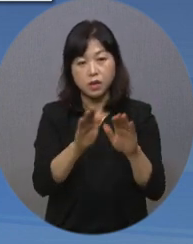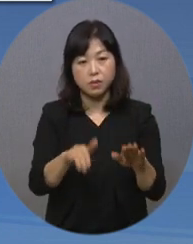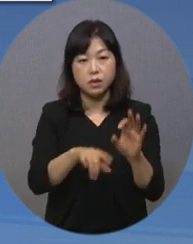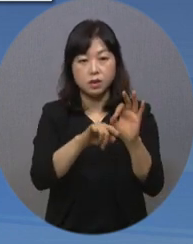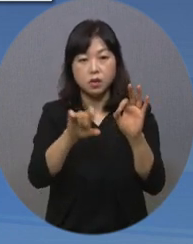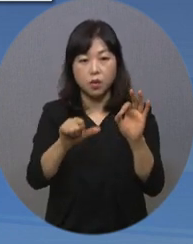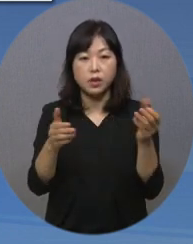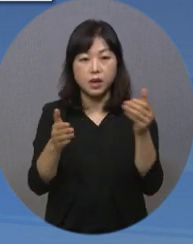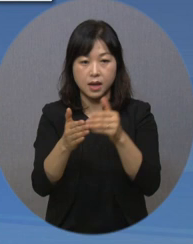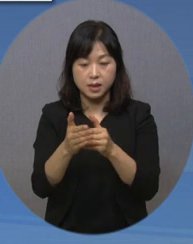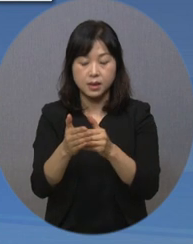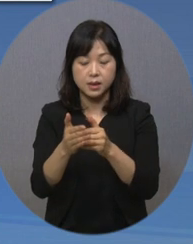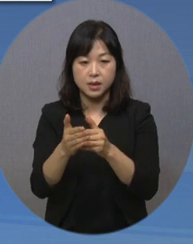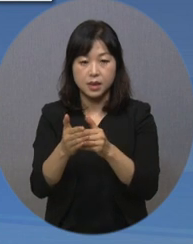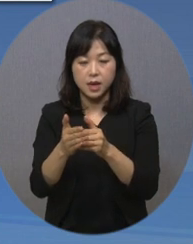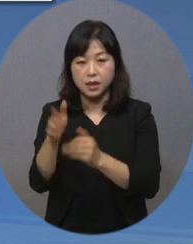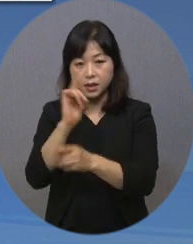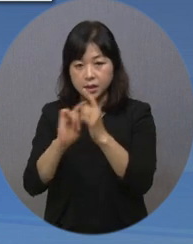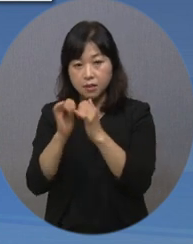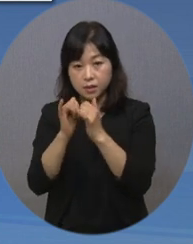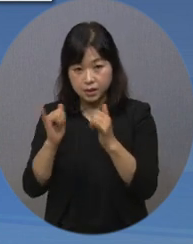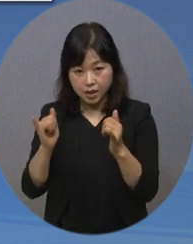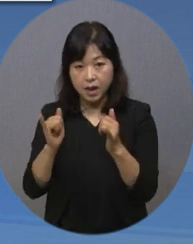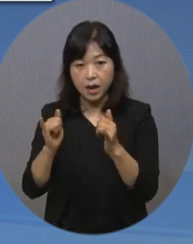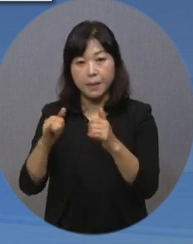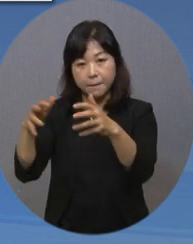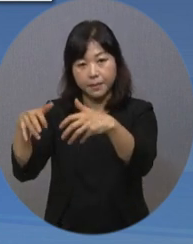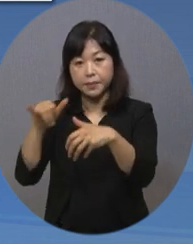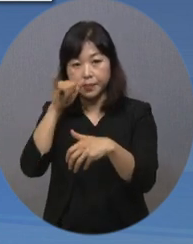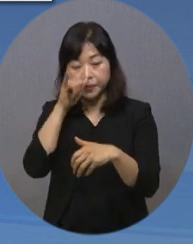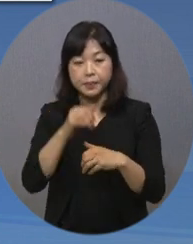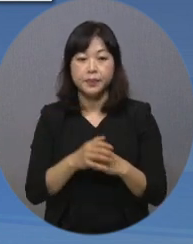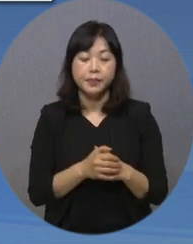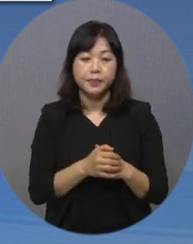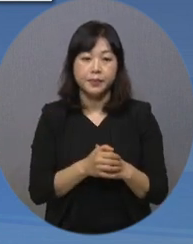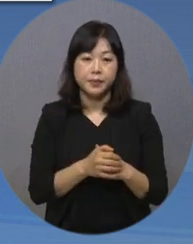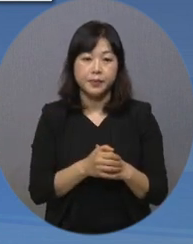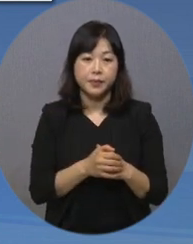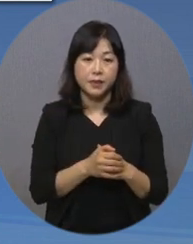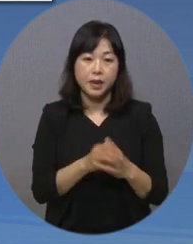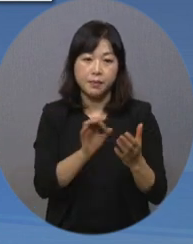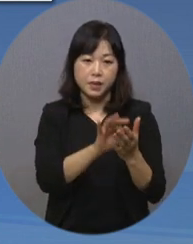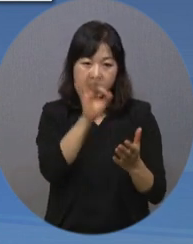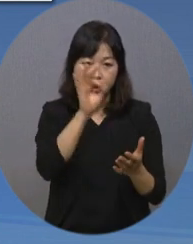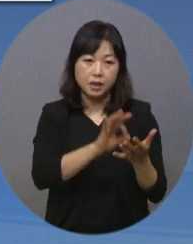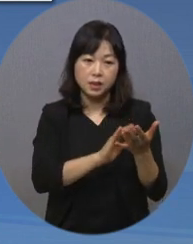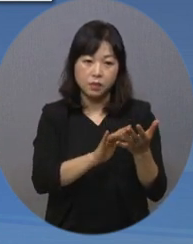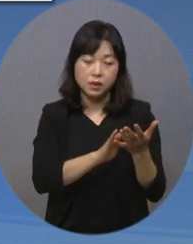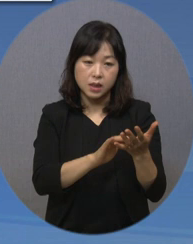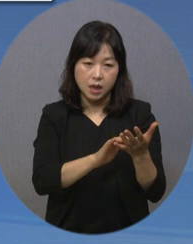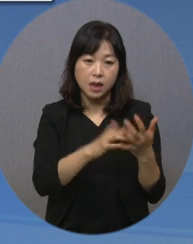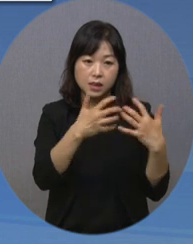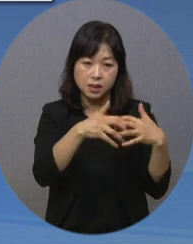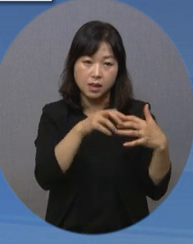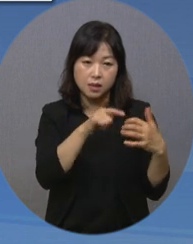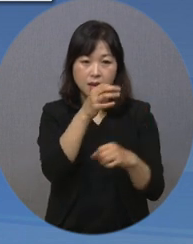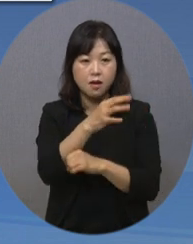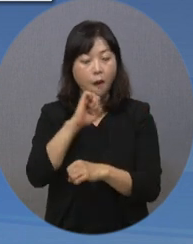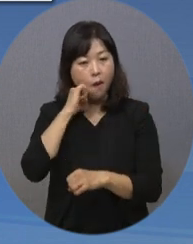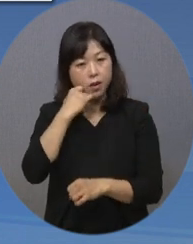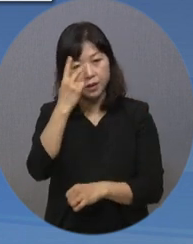5일까지 대상자를 모집합니다. 해당 사업은 고가의 점자정보단말기를 구입해 사용하기 어려운